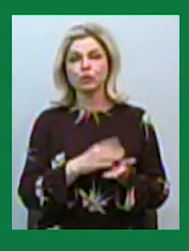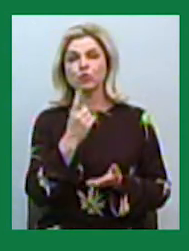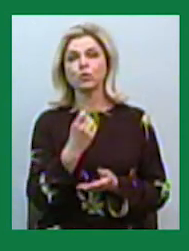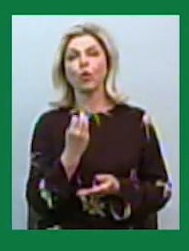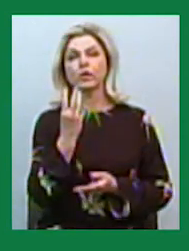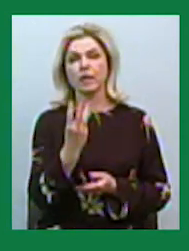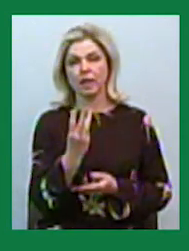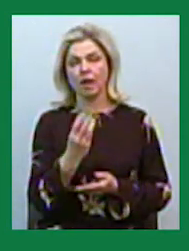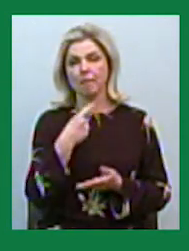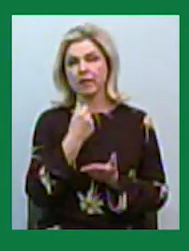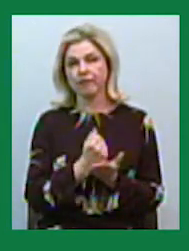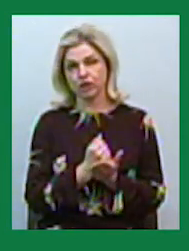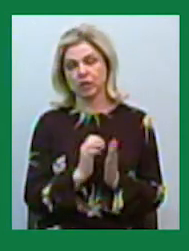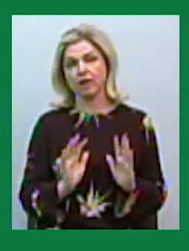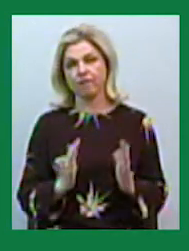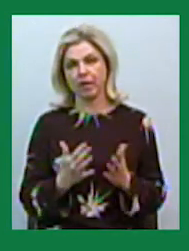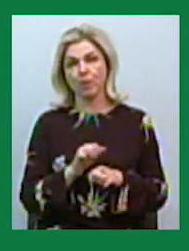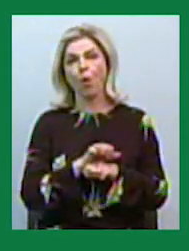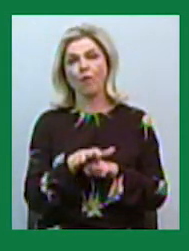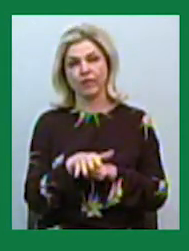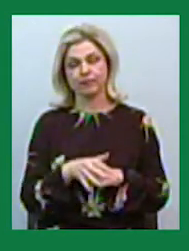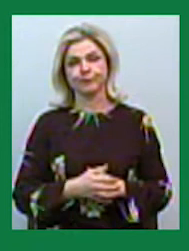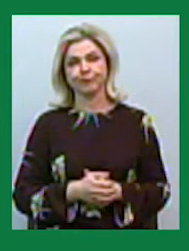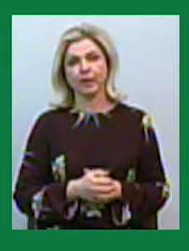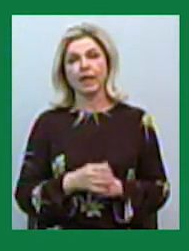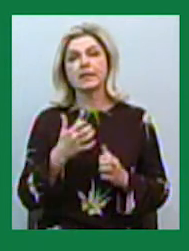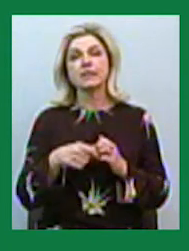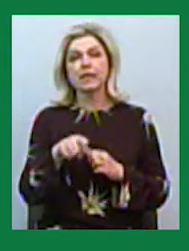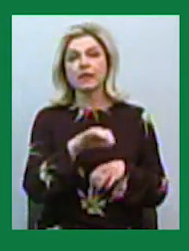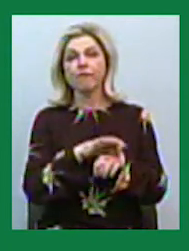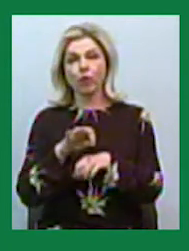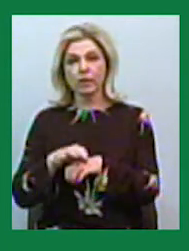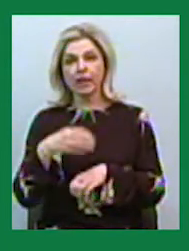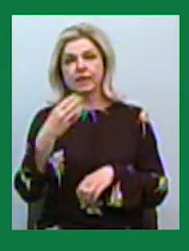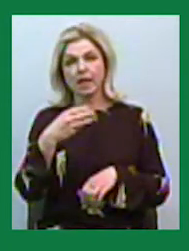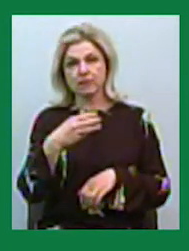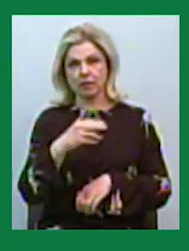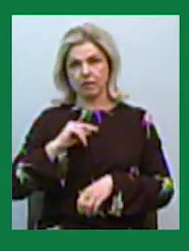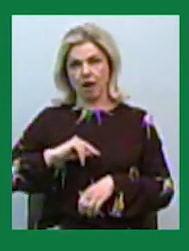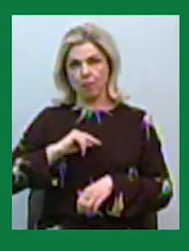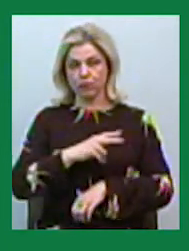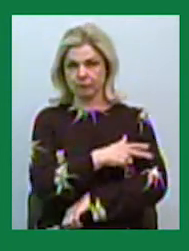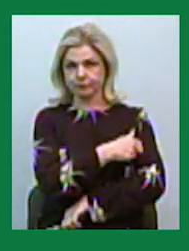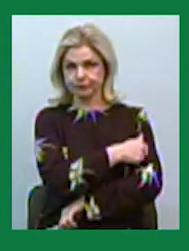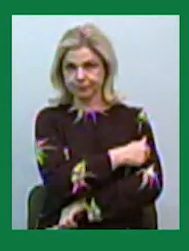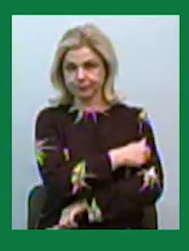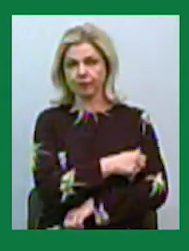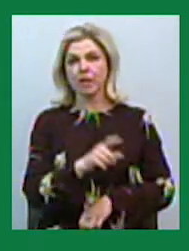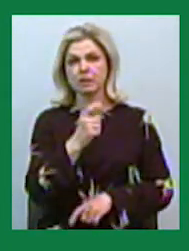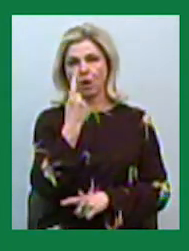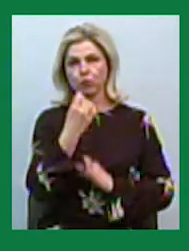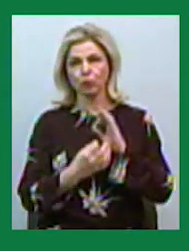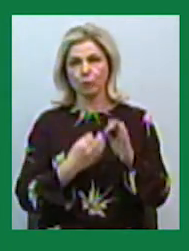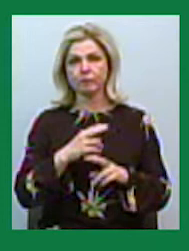підтверджені випадки COVID-19. Серед інфікованих 30 медичних працівників. За добу